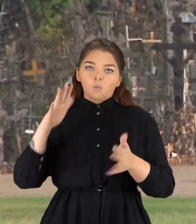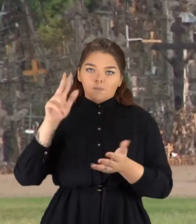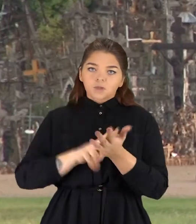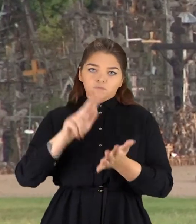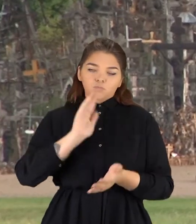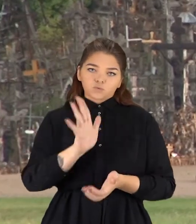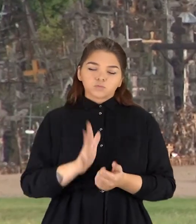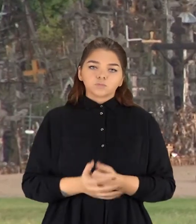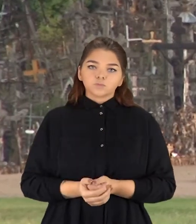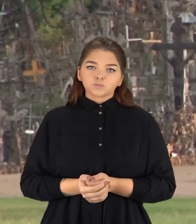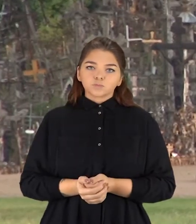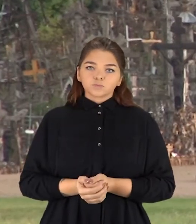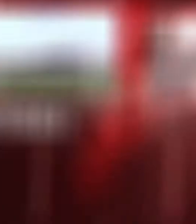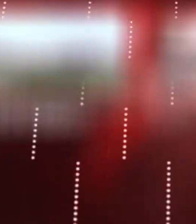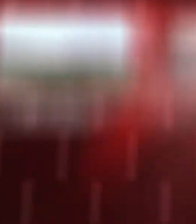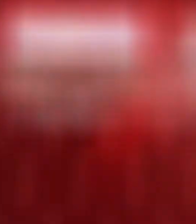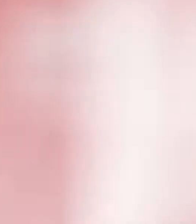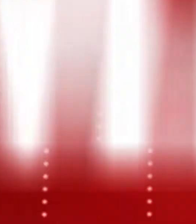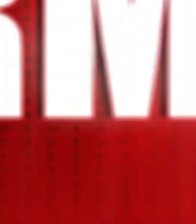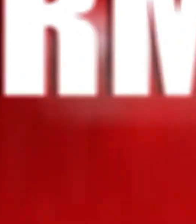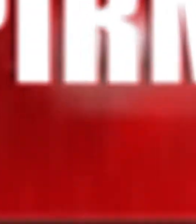matyti, jei taryba patvirtins konkursą.